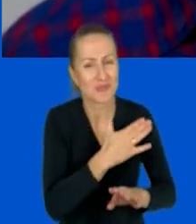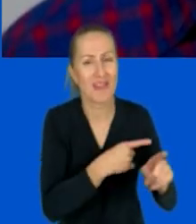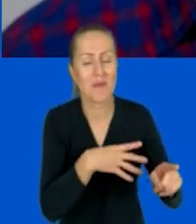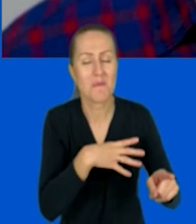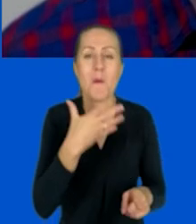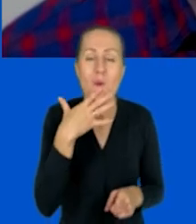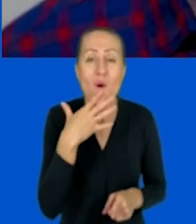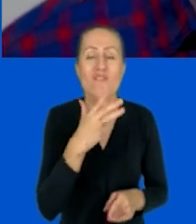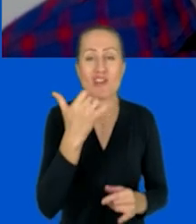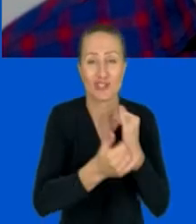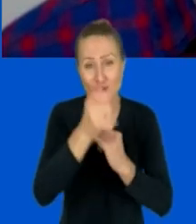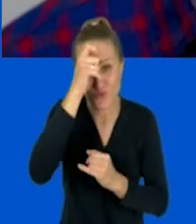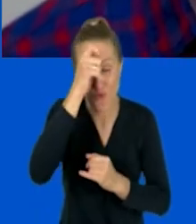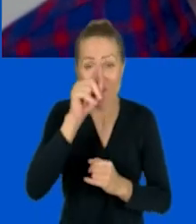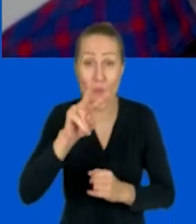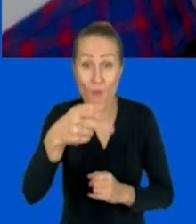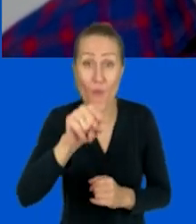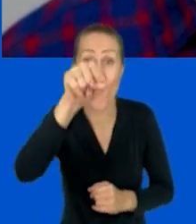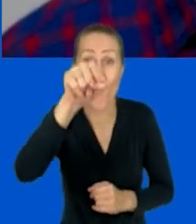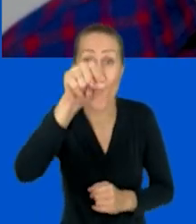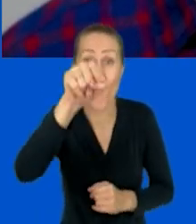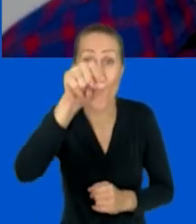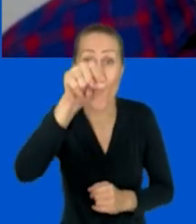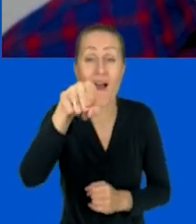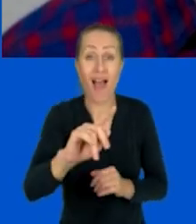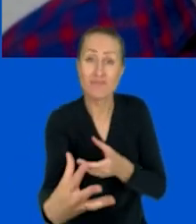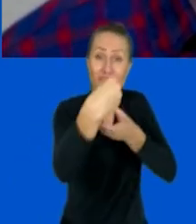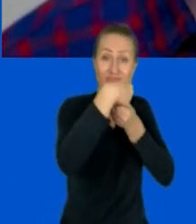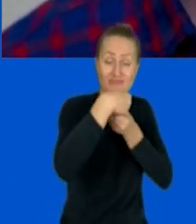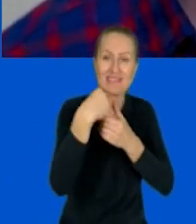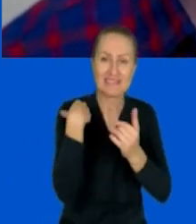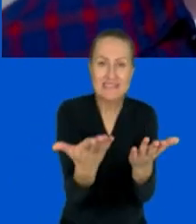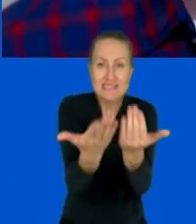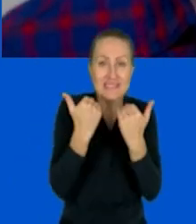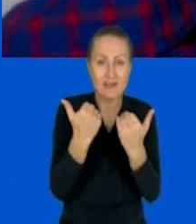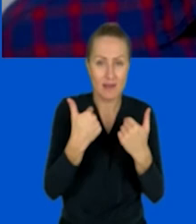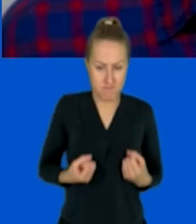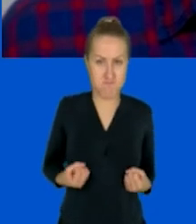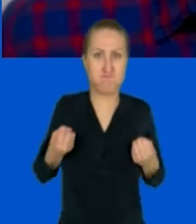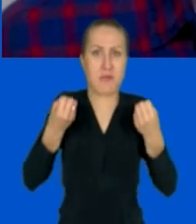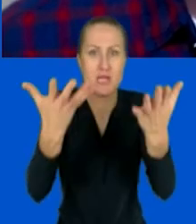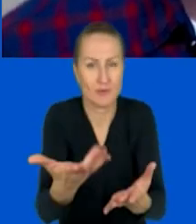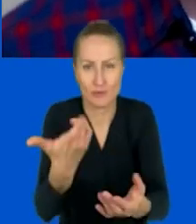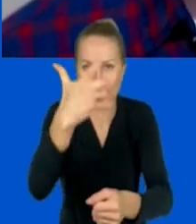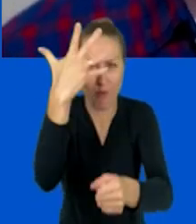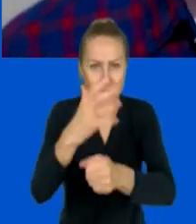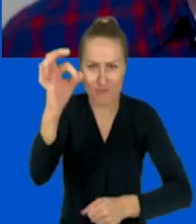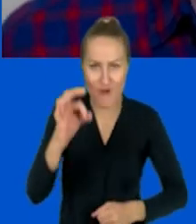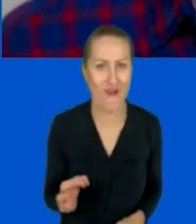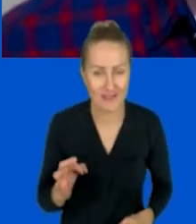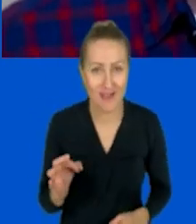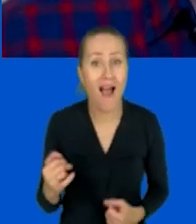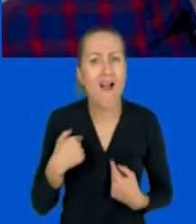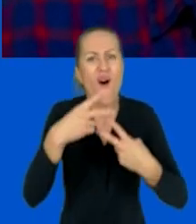zaangażować człowieka po drugiej stronie w czasie spotkania online, trzeba dać 150% z siebie. kiedy